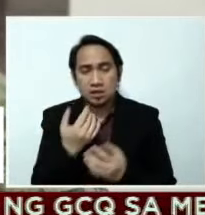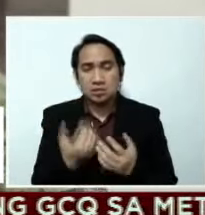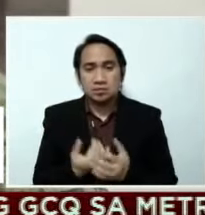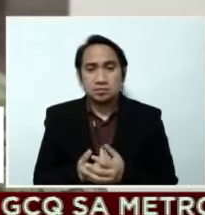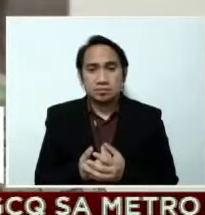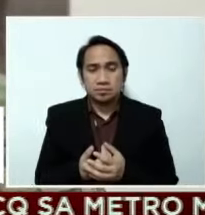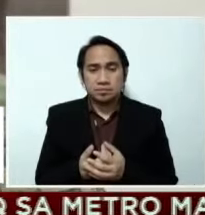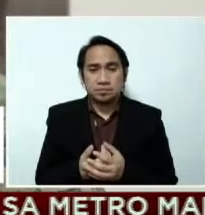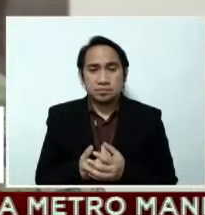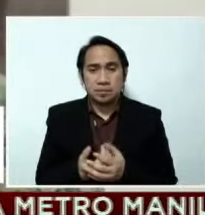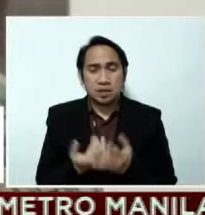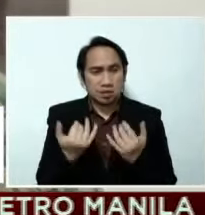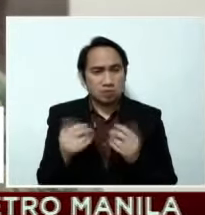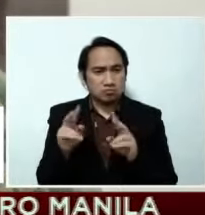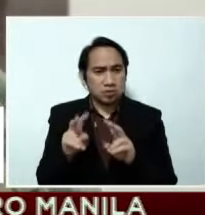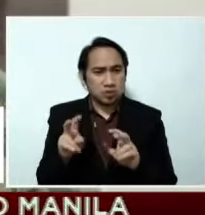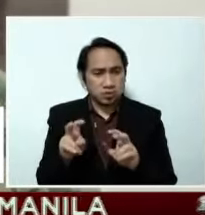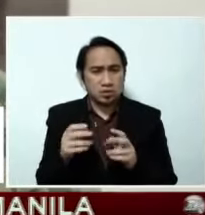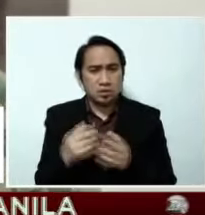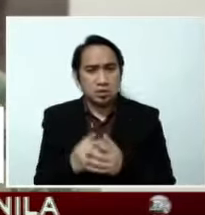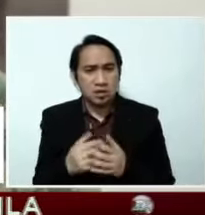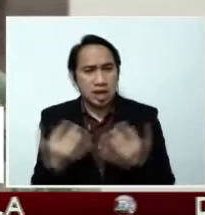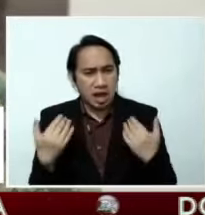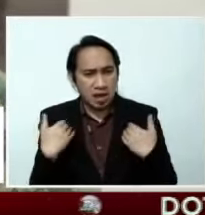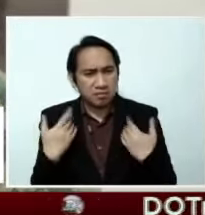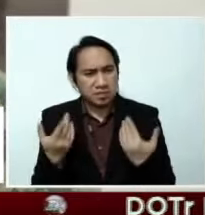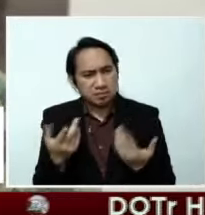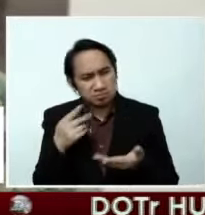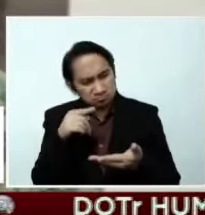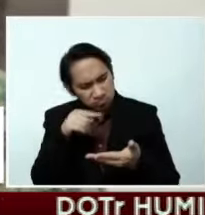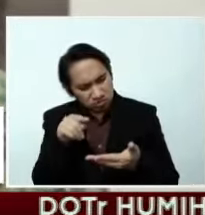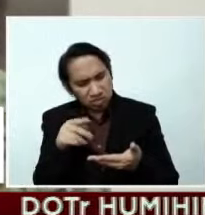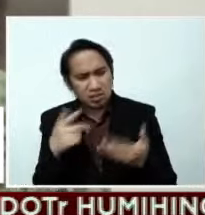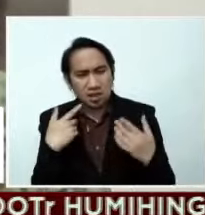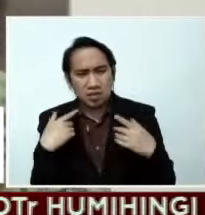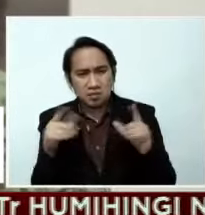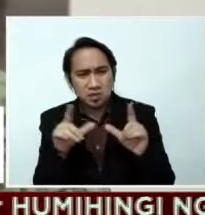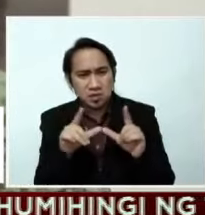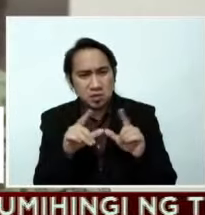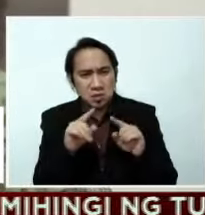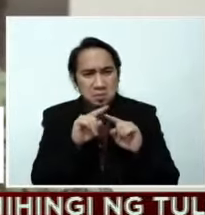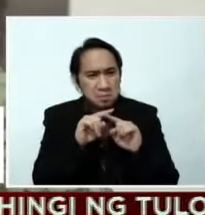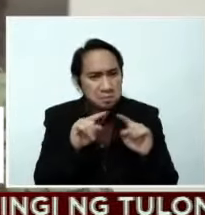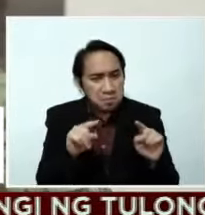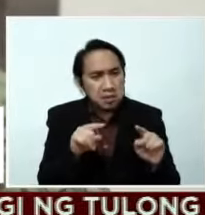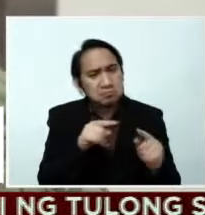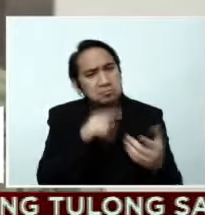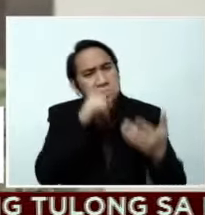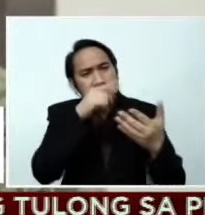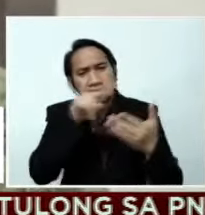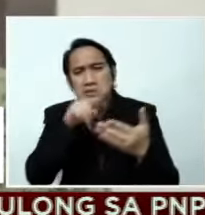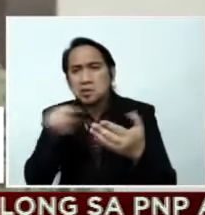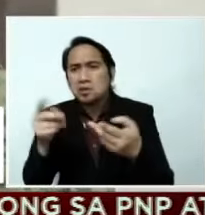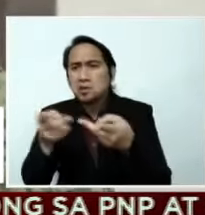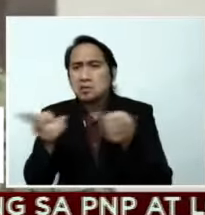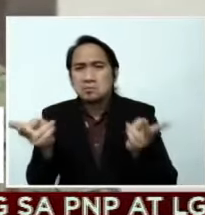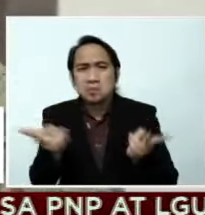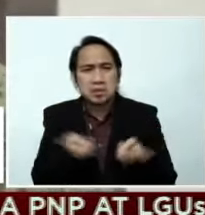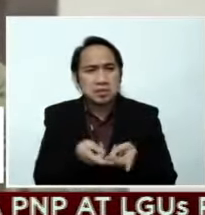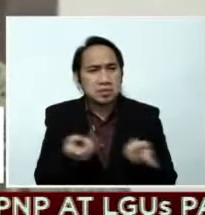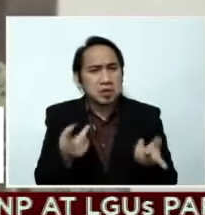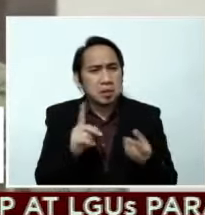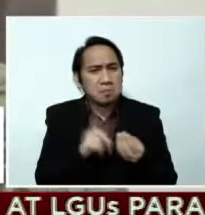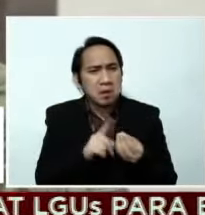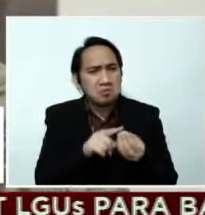meron naman license to operate. Nagkataon lang yung sanitary na nakita nga namin nagkaroon ng kohusyon.